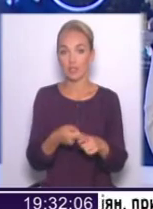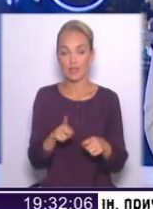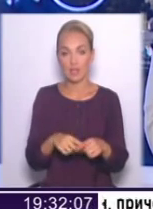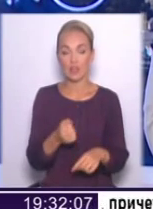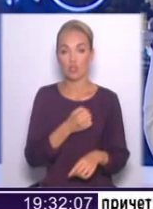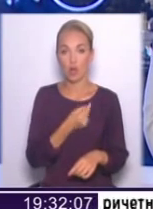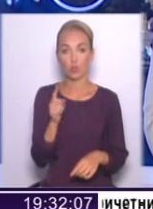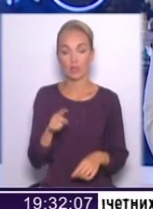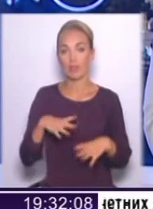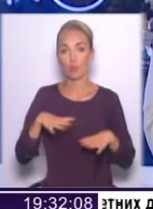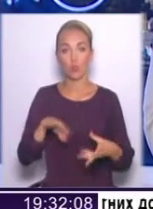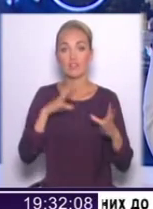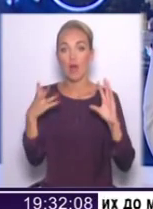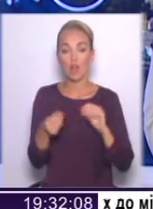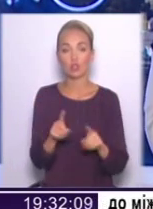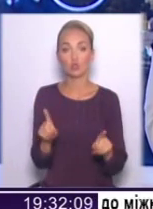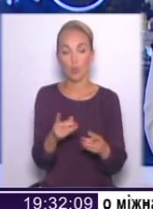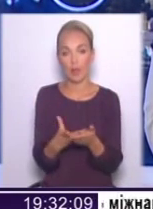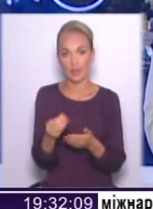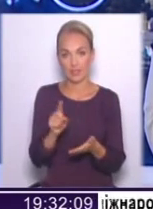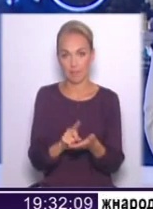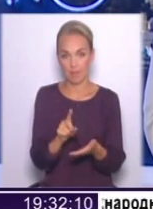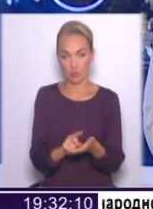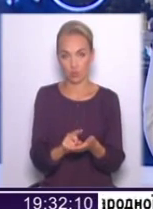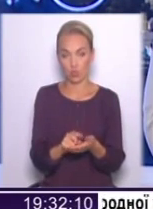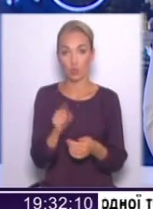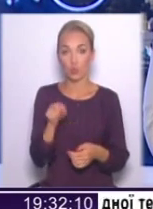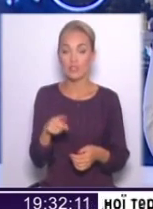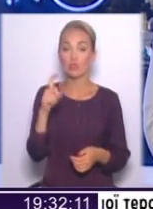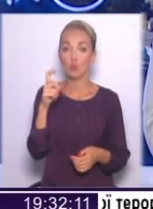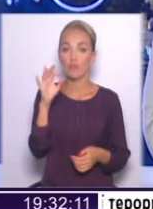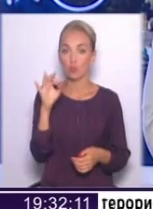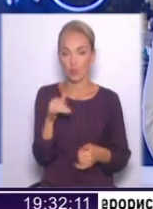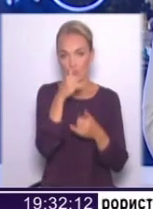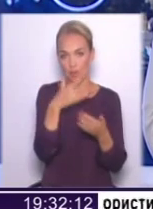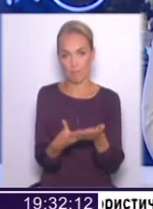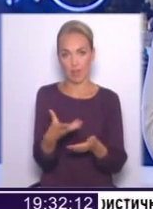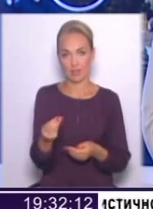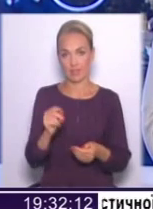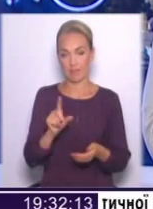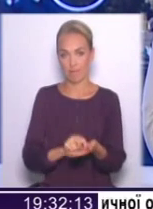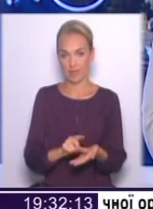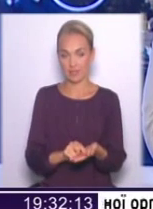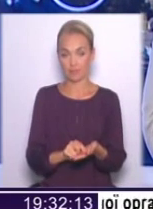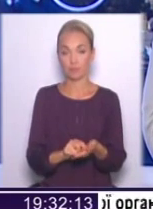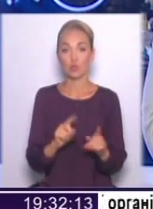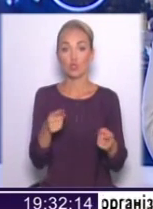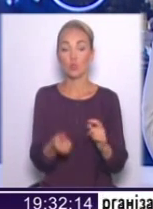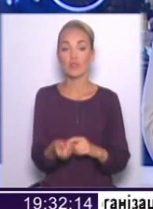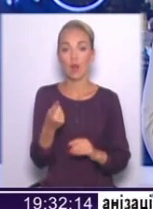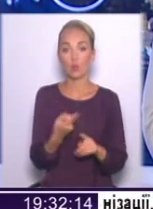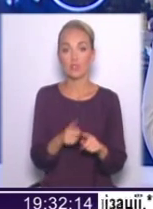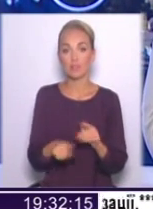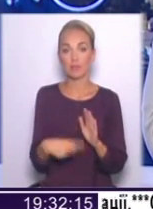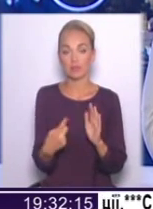жаль, тоді б ми не було взагалі, що оплатити пенсію. Тоді ми 100% не змогли б оплатити пенсію. Власне кажучи, чому виникають ці питання?